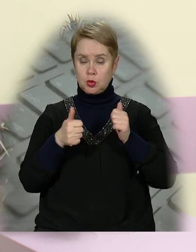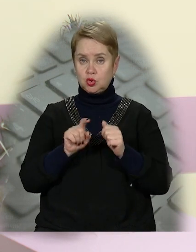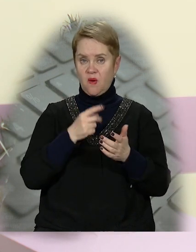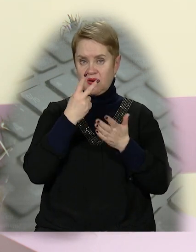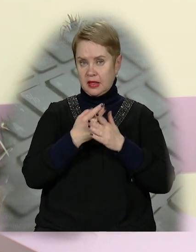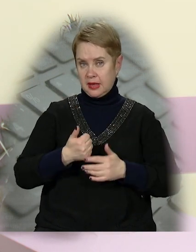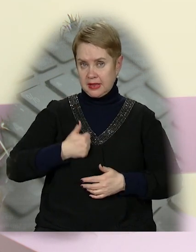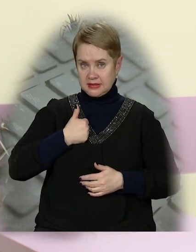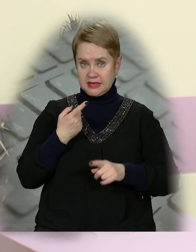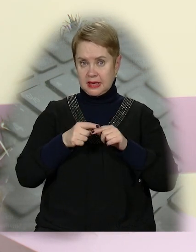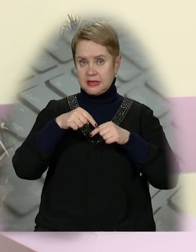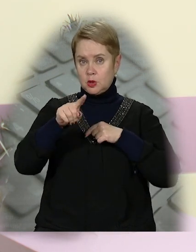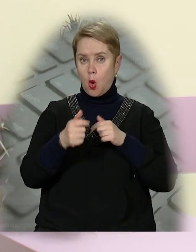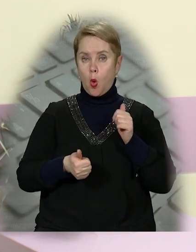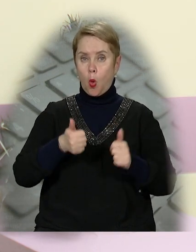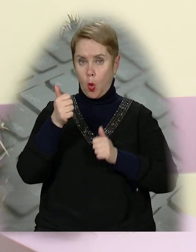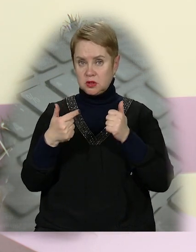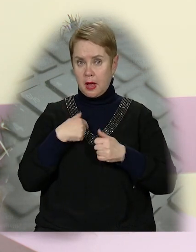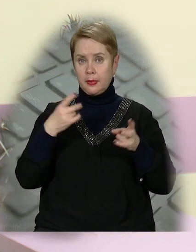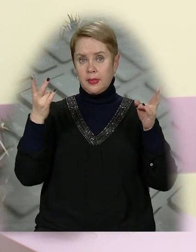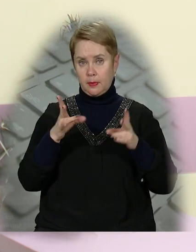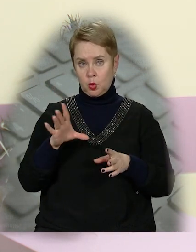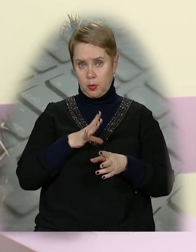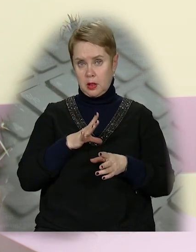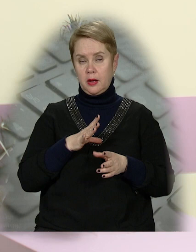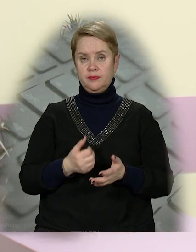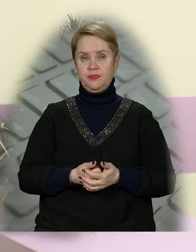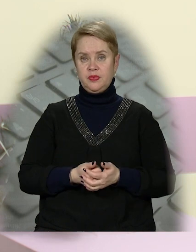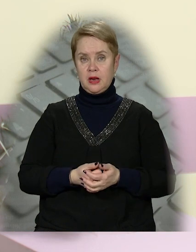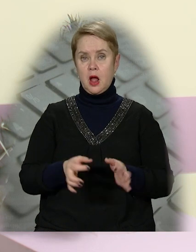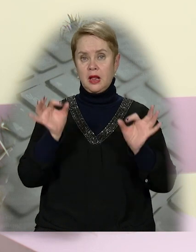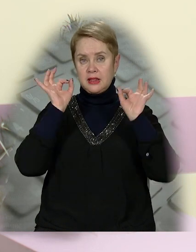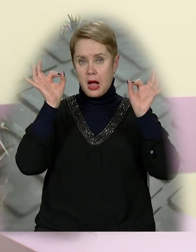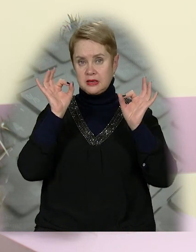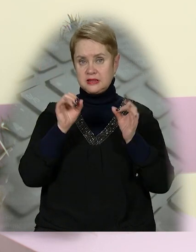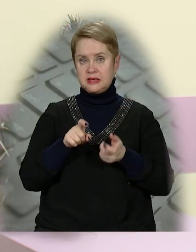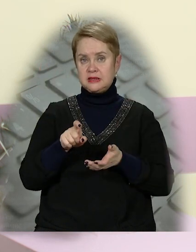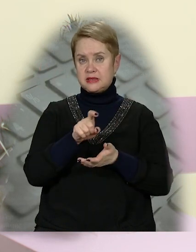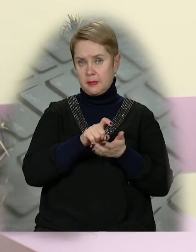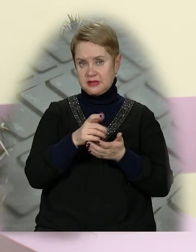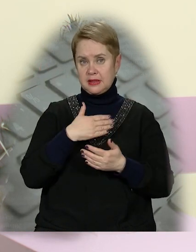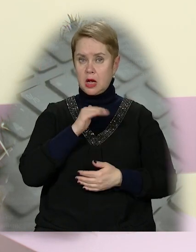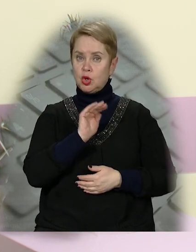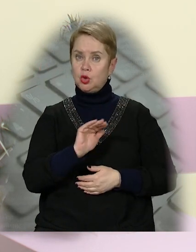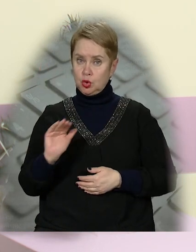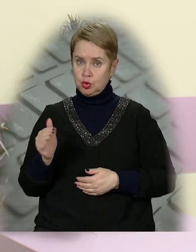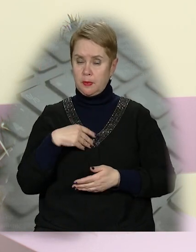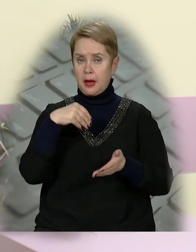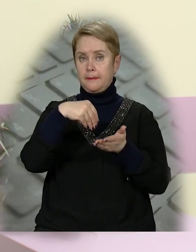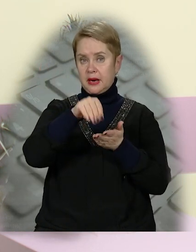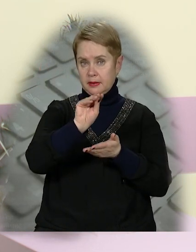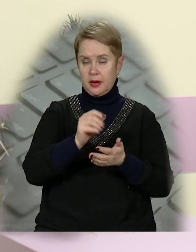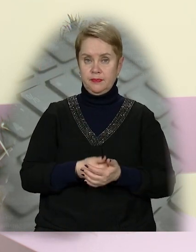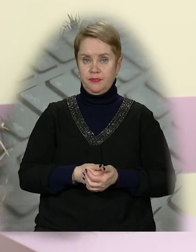виглядати достойно на цих дистанційних конкурсах, нам необхідно було треба якісно записувати виступи наших діточок. Тому ми